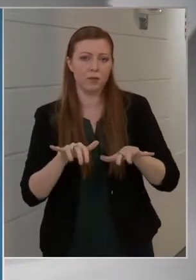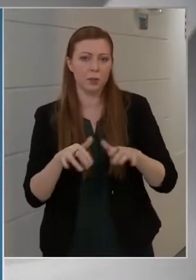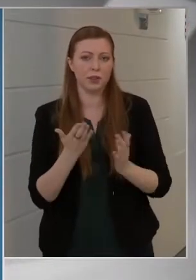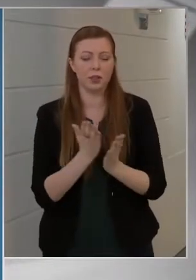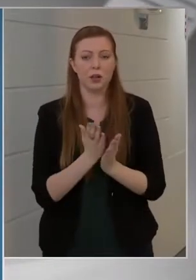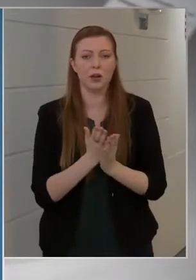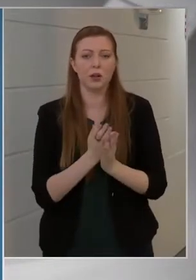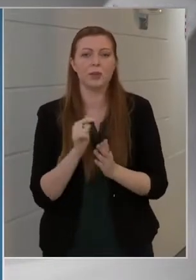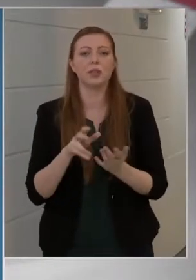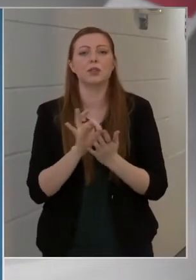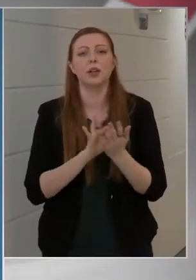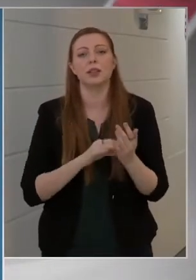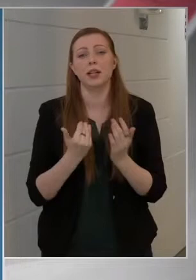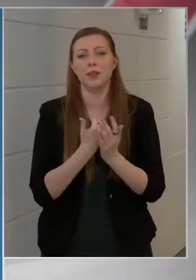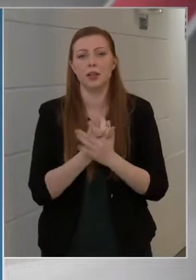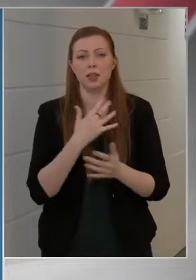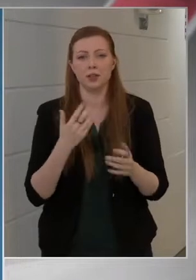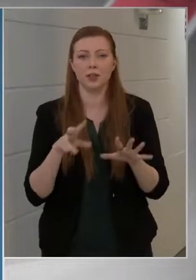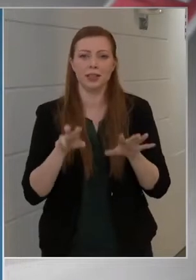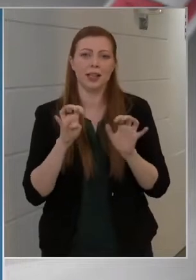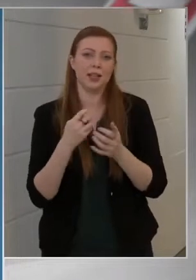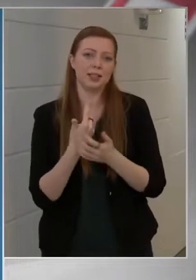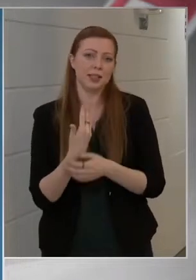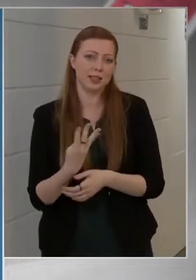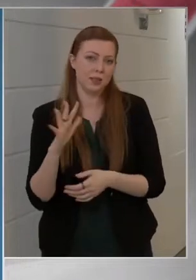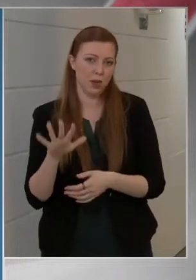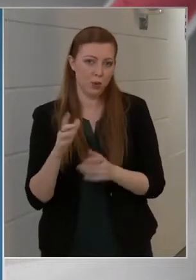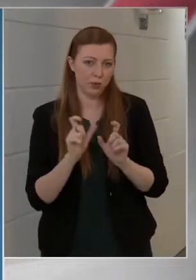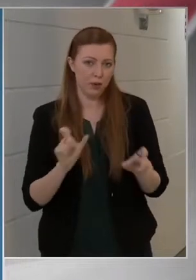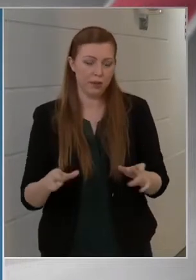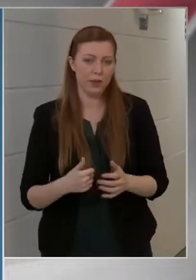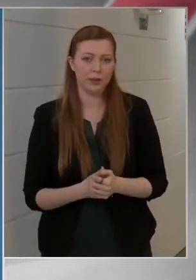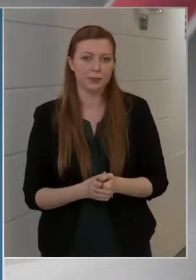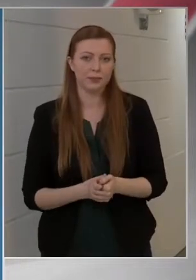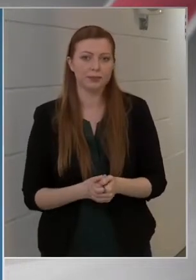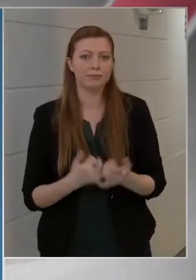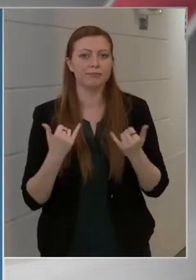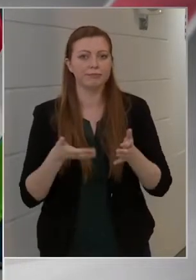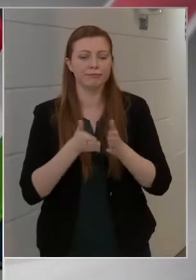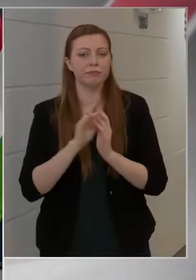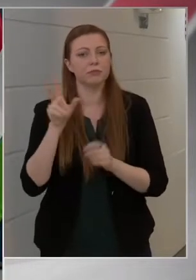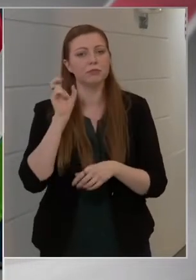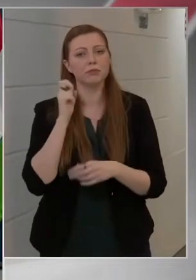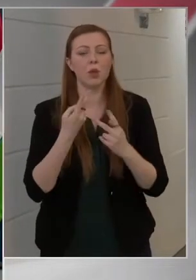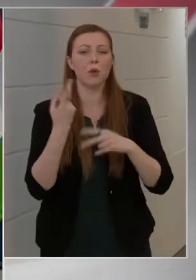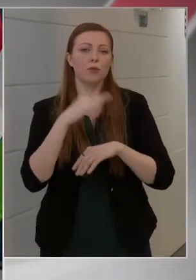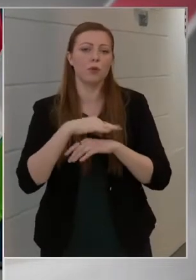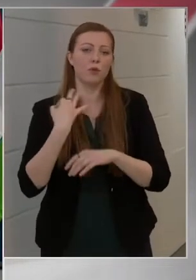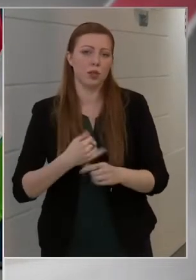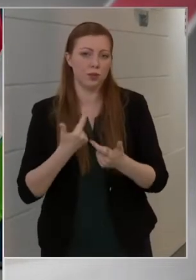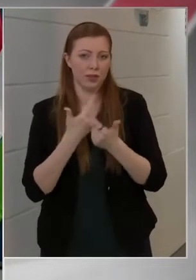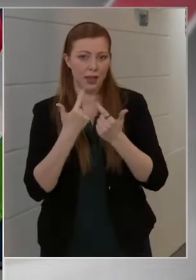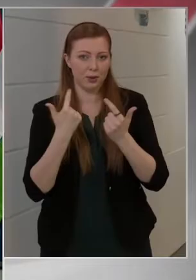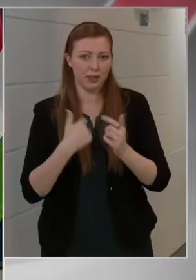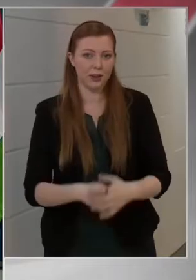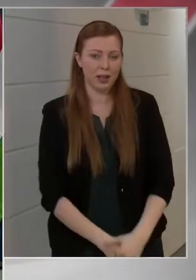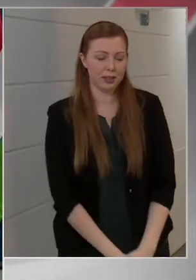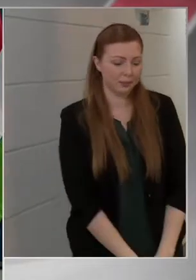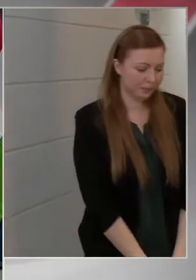alkalmazásra regisztrált felhasználóink 945-en vannak. És most kérem, hallgassák meg főorvosasszony tájékoztatója.